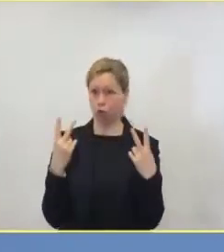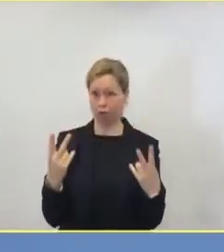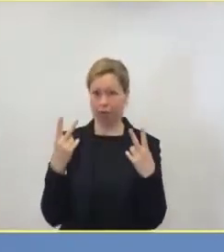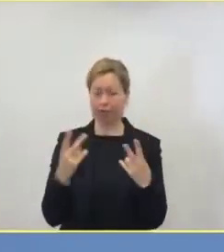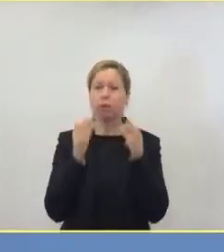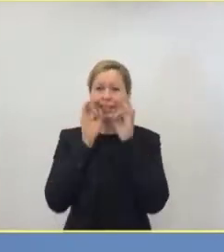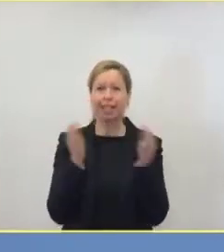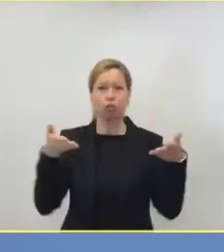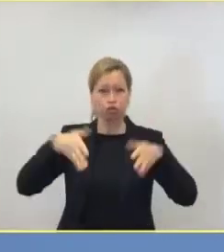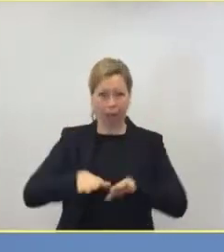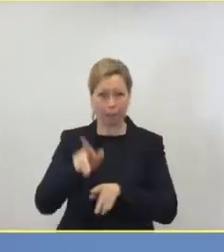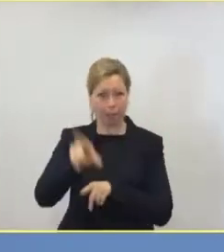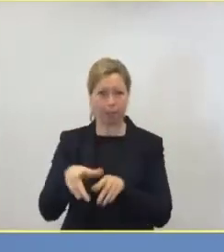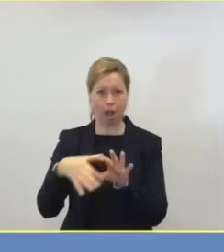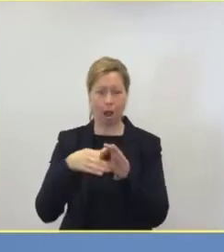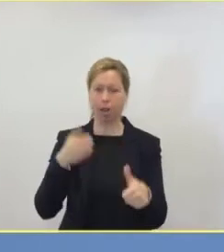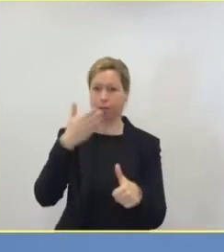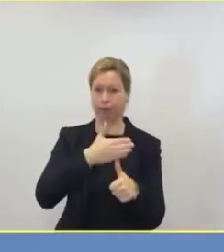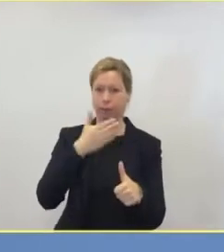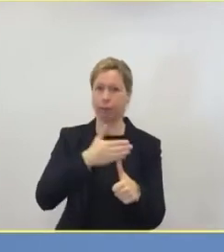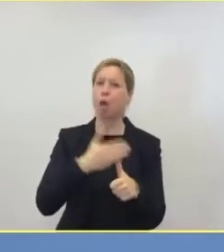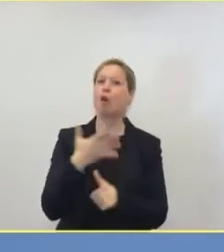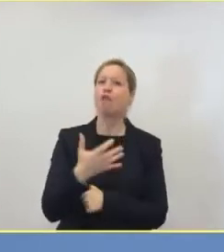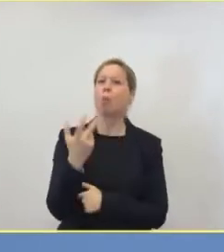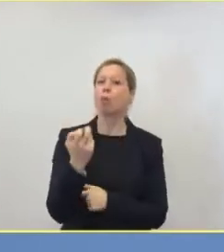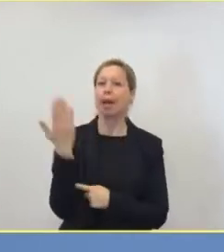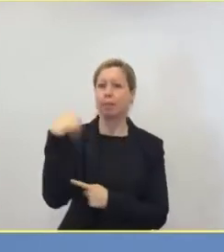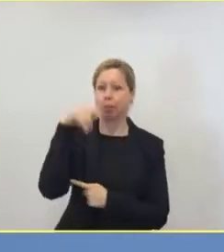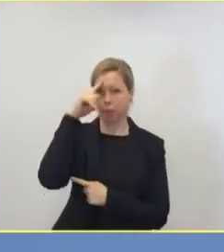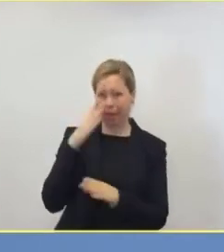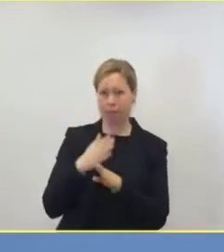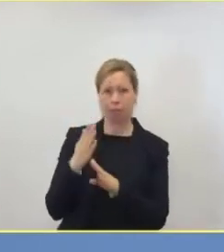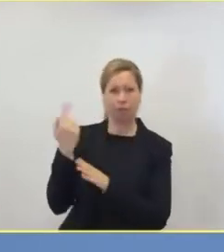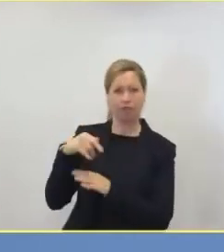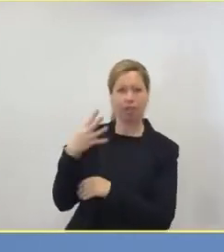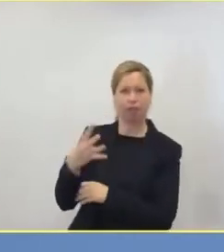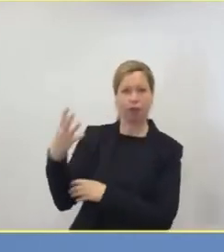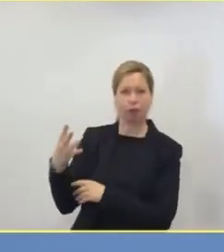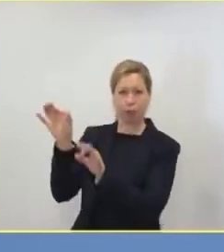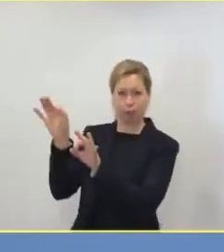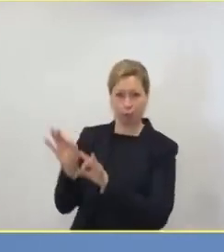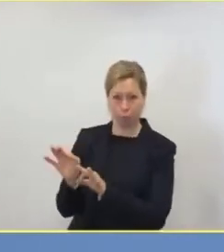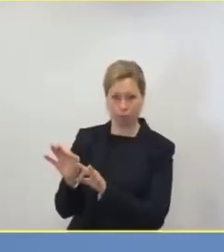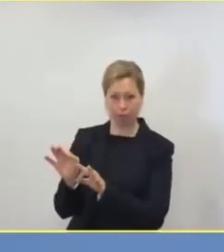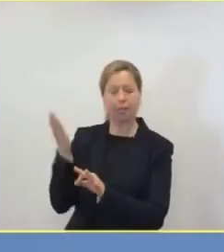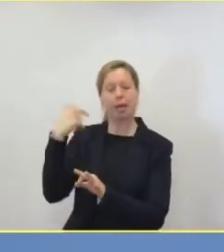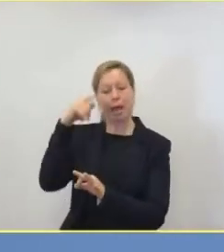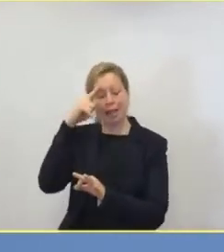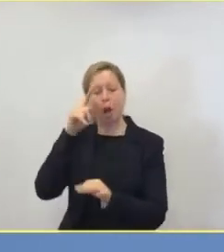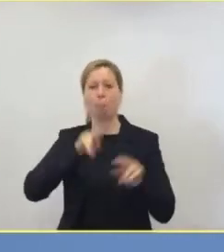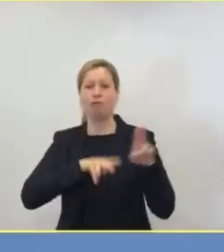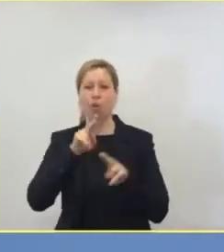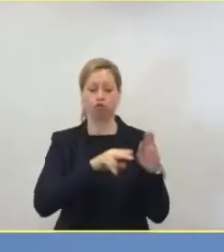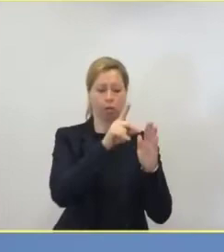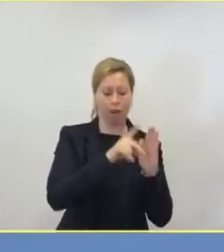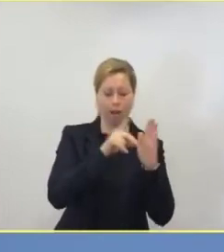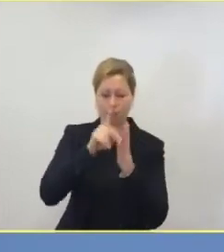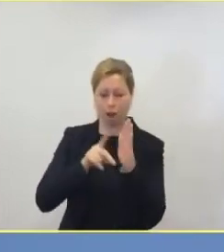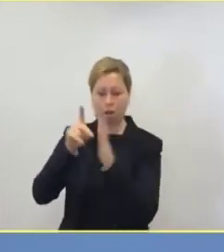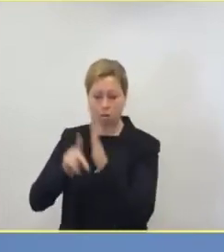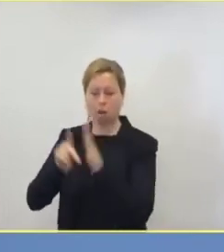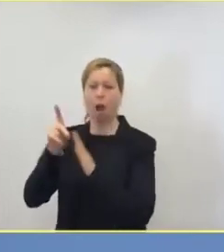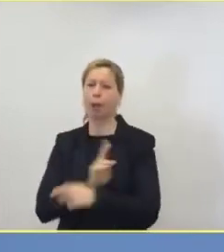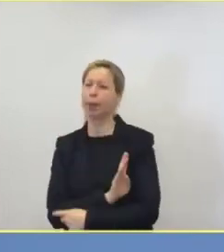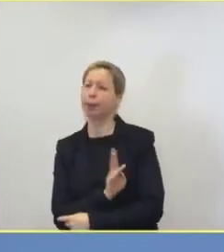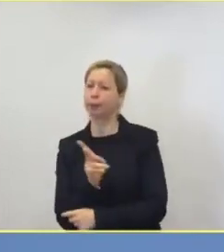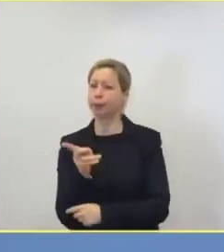35 Prozent, bei Beatmeten 44 Prozent. Das deckt sich ganz gut mit den Daten, die wir sonst auch haben,